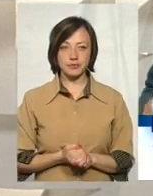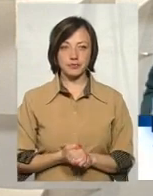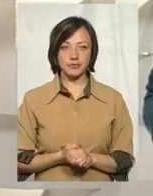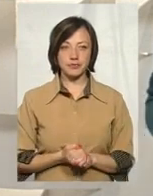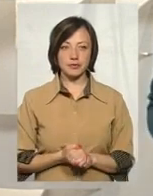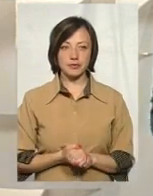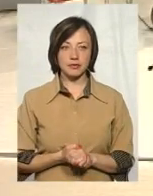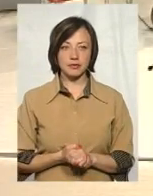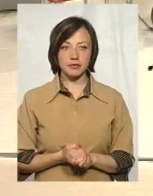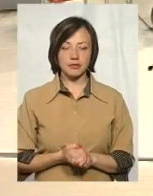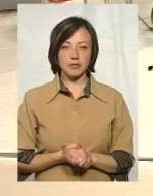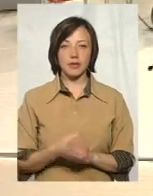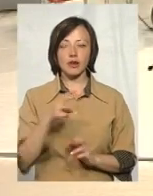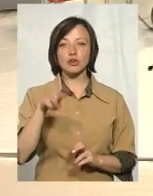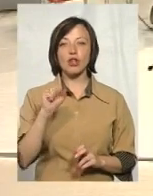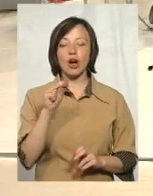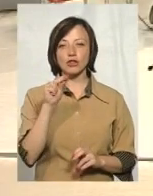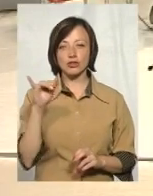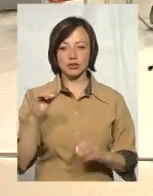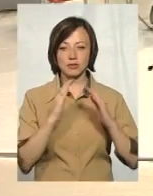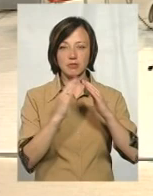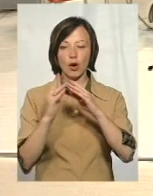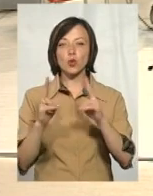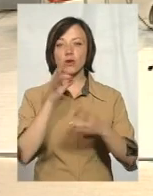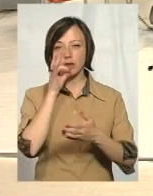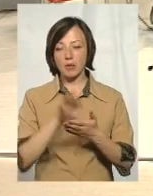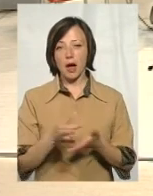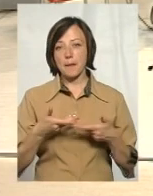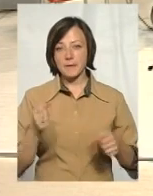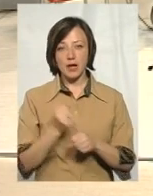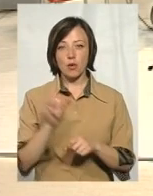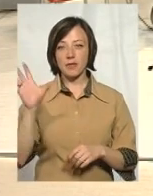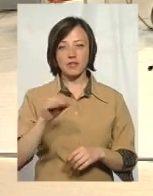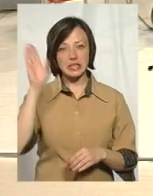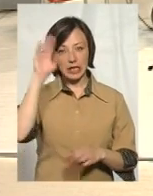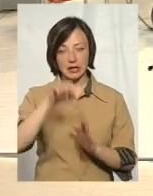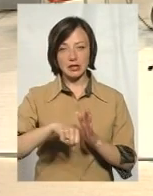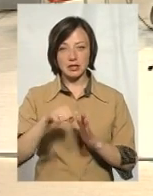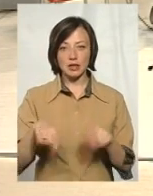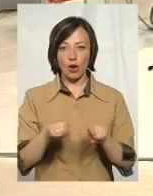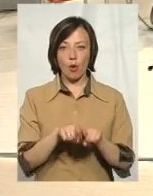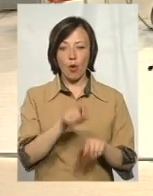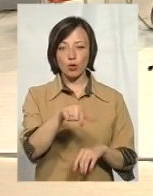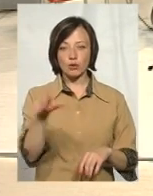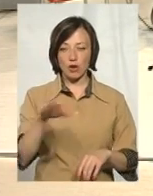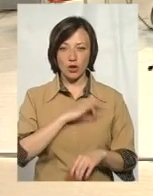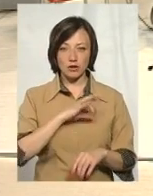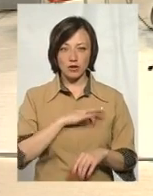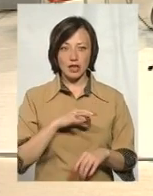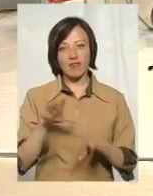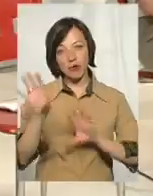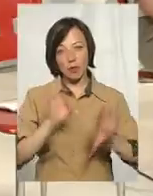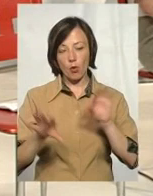Дачні масиви. Хто за них відповідає? Ми робимо практично всі керівниця громадського користування. Це